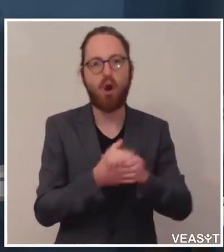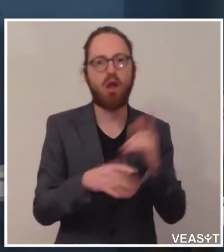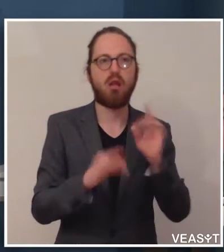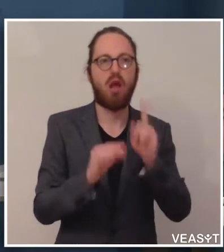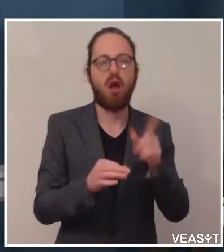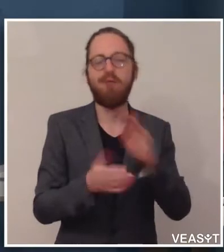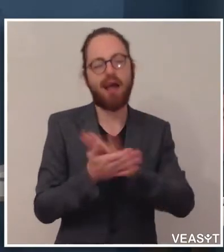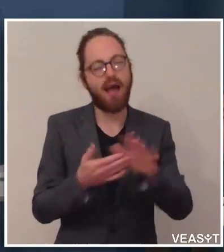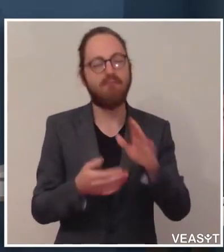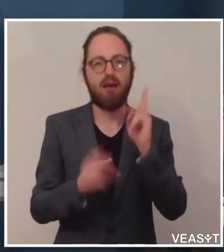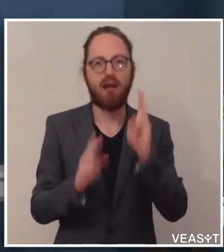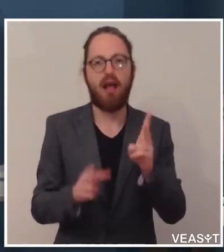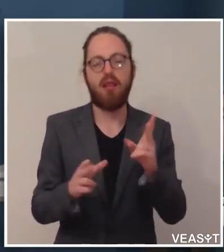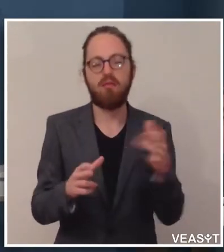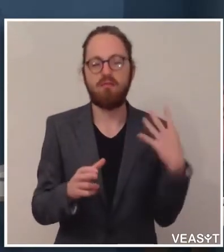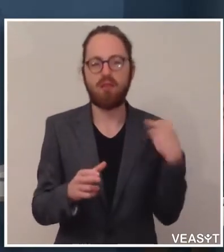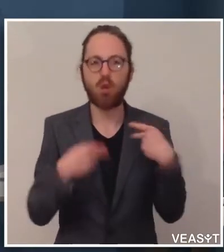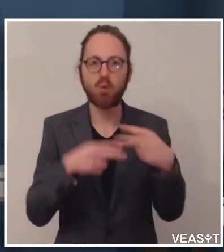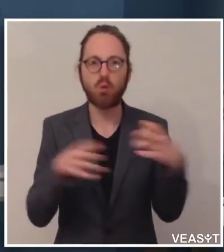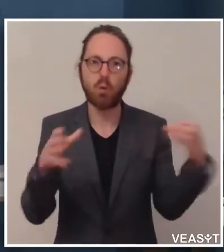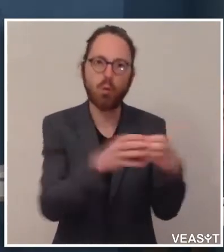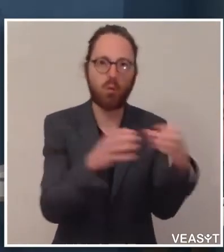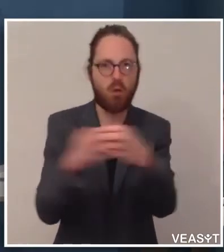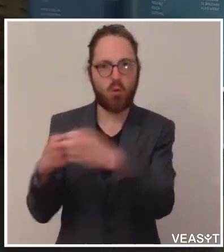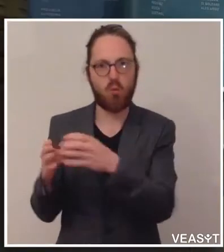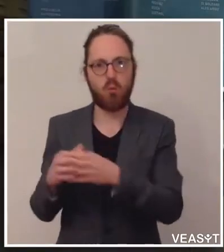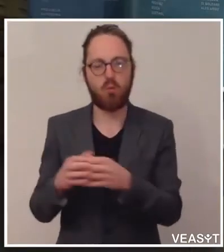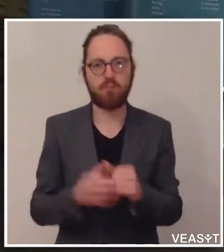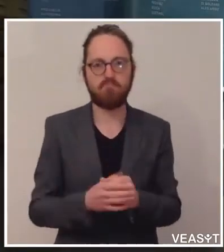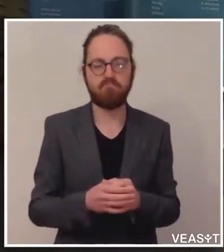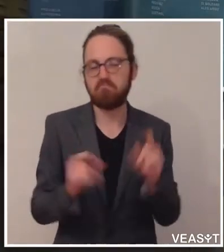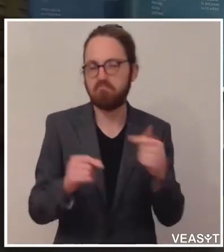Gruppe wertvolle Erfahrungen machen können. Soweit von meiner Seite.